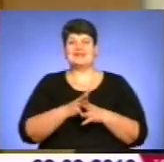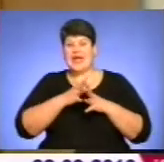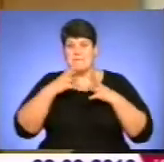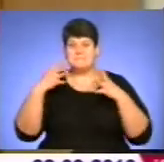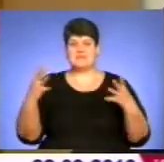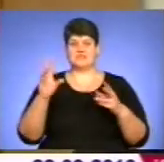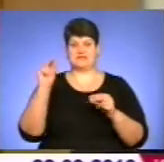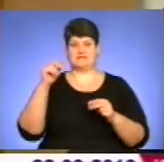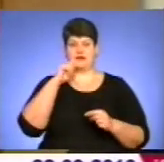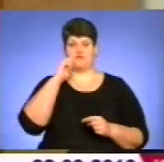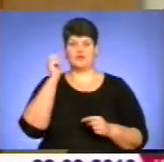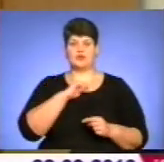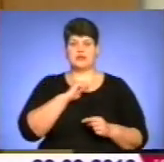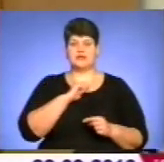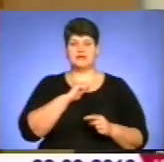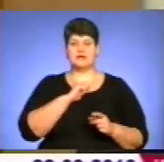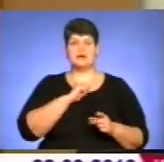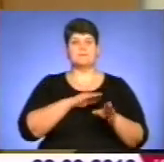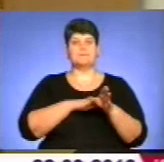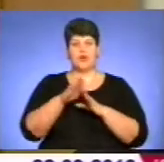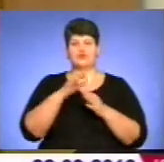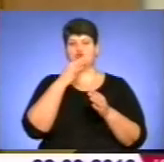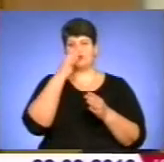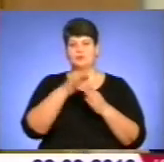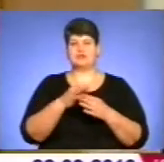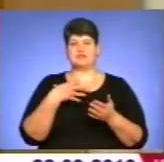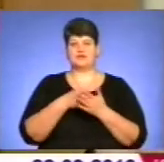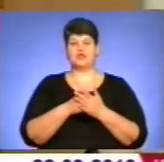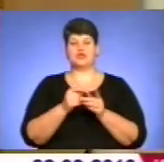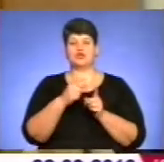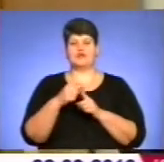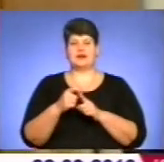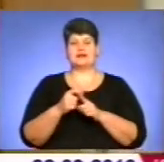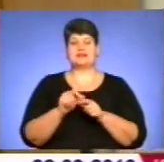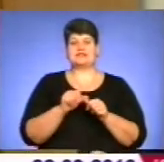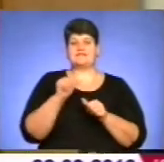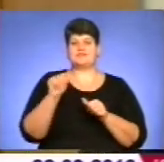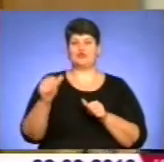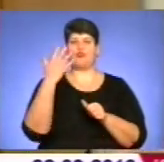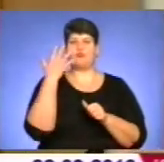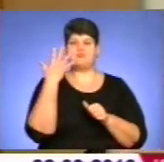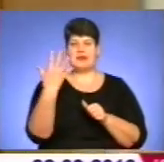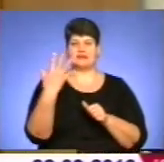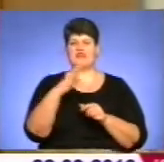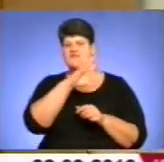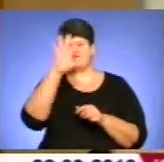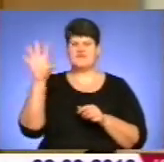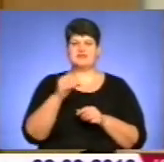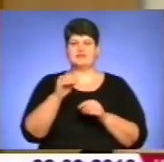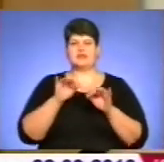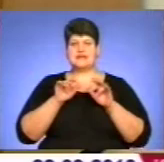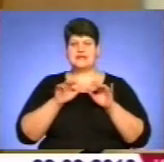Україні. Абсолютно відповідаю за свої слова. За винятком п'яти, всі вони абсолютно дієві,